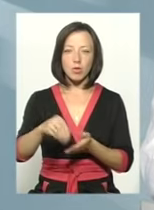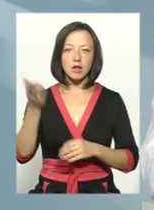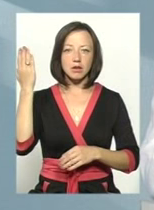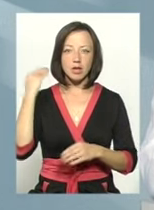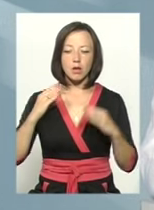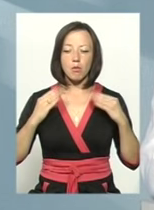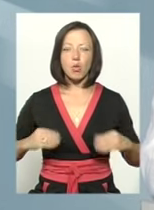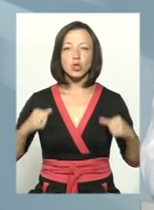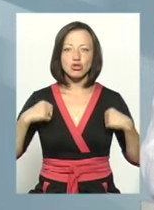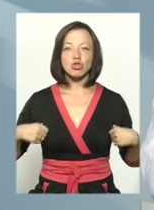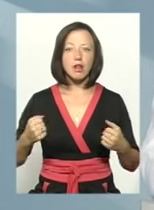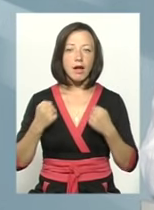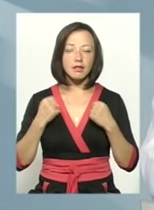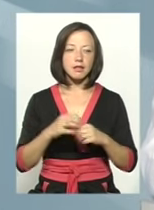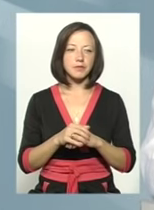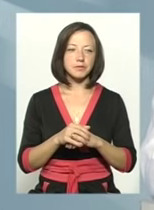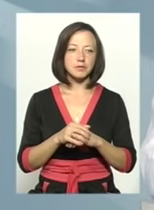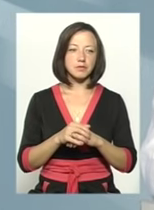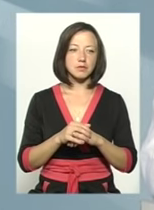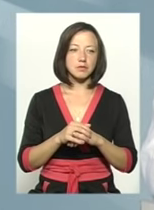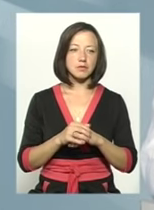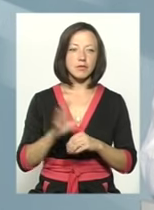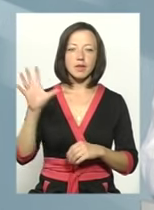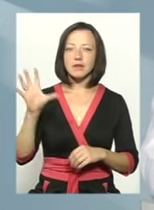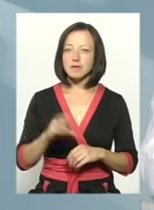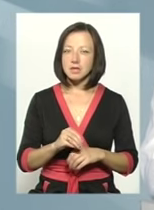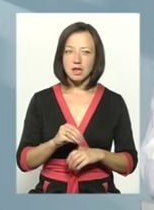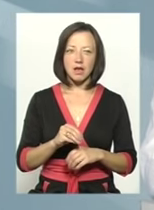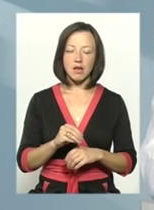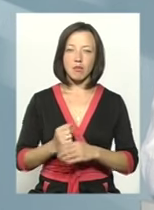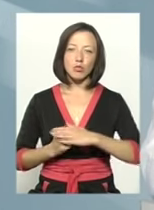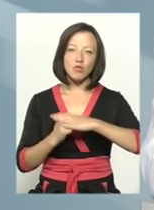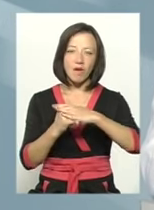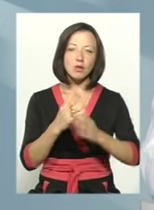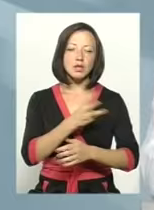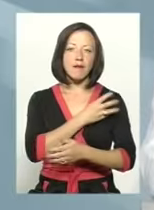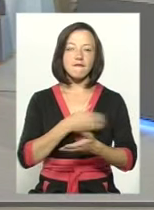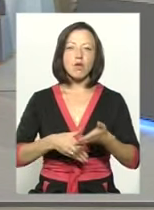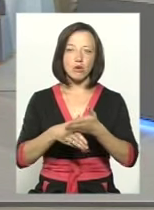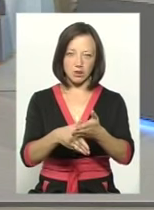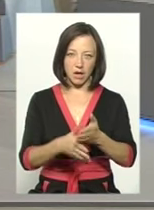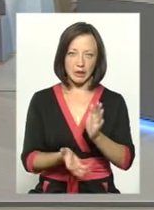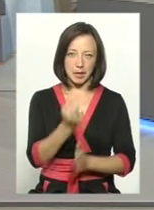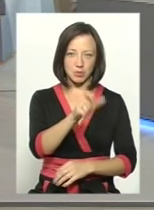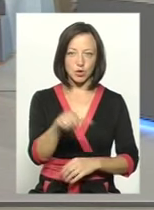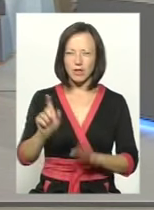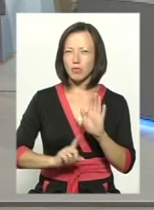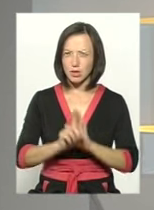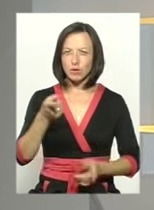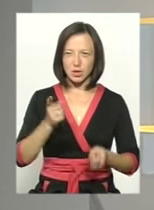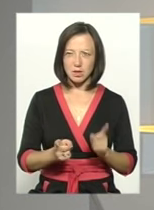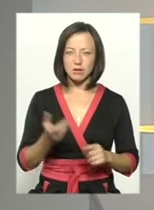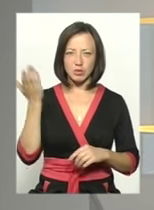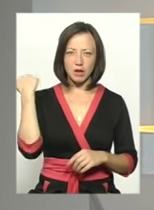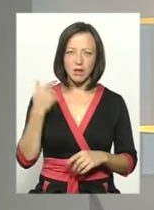тоді бронежилети. Так, по суті, все будувалось на волонтерах, на підтримці людській. Ну, тоді на початку, дійсно,